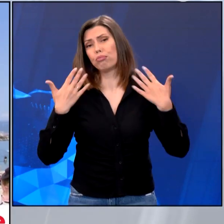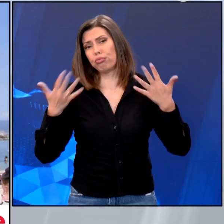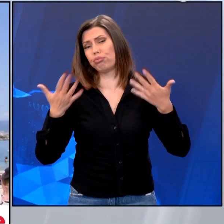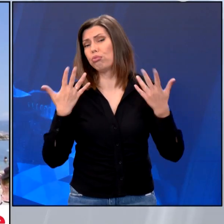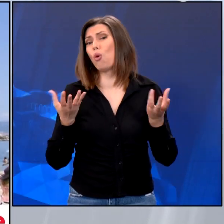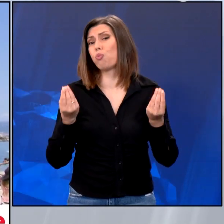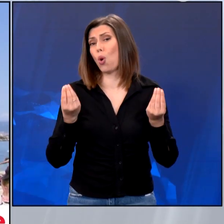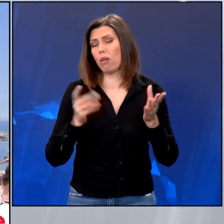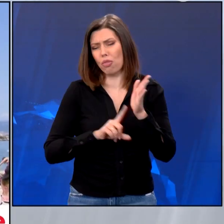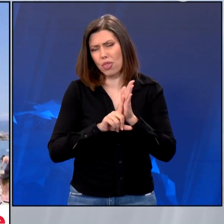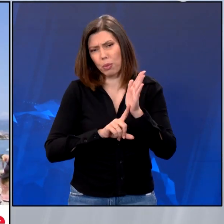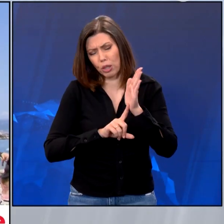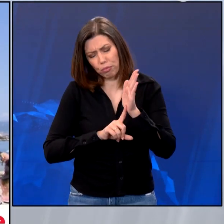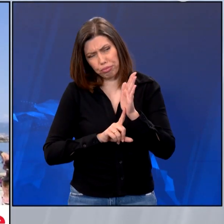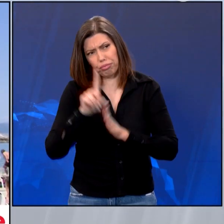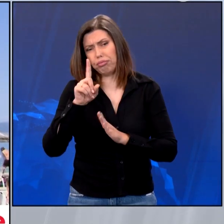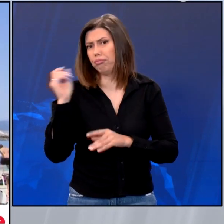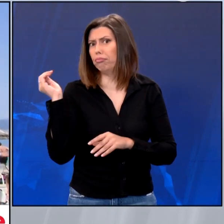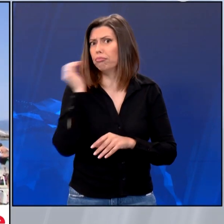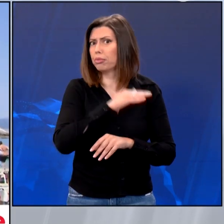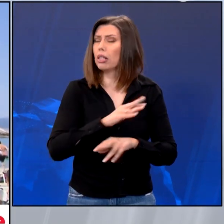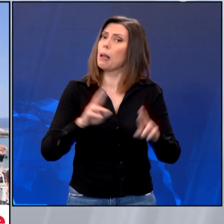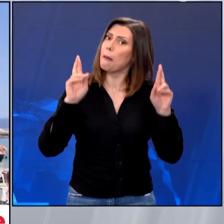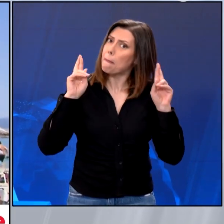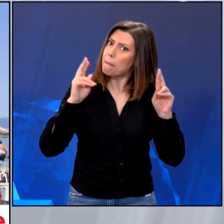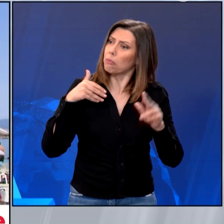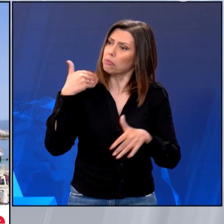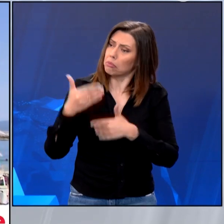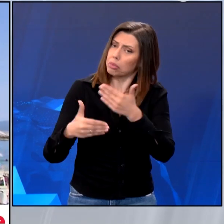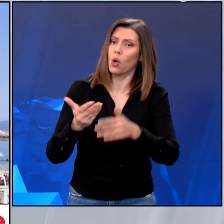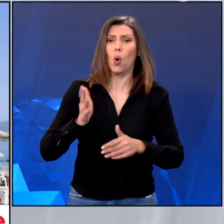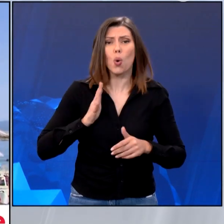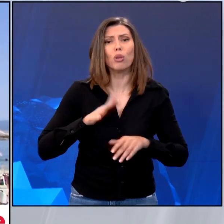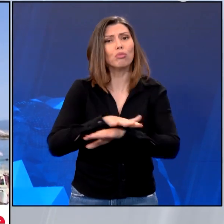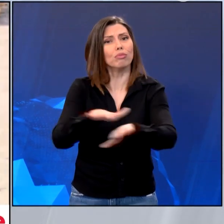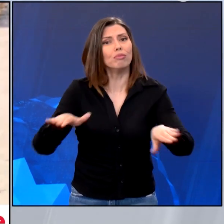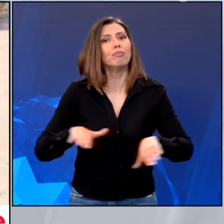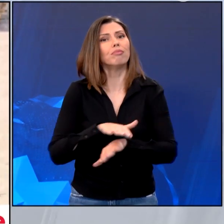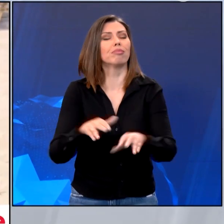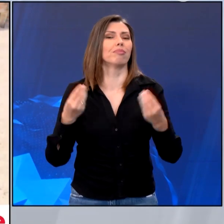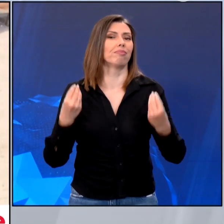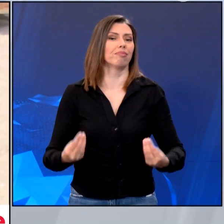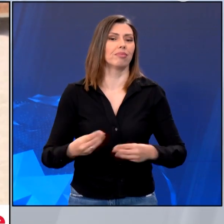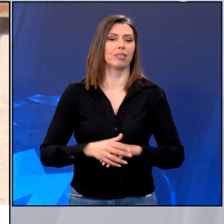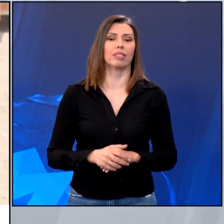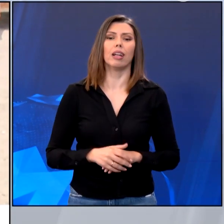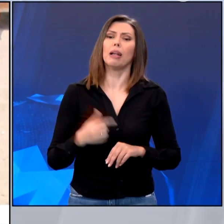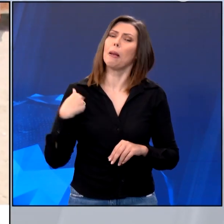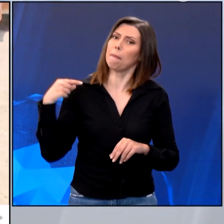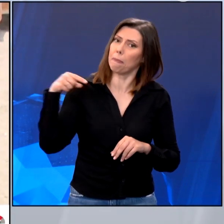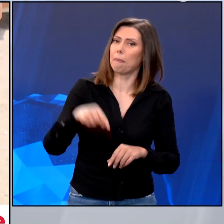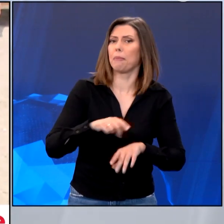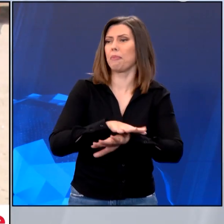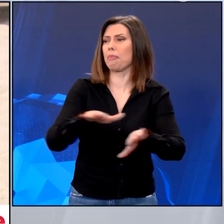καλοκαίρι πολύ δυνατά και εύχομαι να πάμε έτσι για να εφαρτήσει και ο κόσμος τη θάλασση στον Δήμο Θερμαϊκό. Ήρθαμε και εμείς στην παραλία να δροσιστούμε.